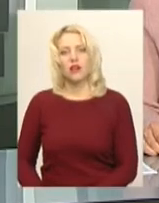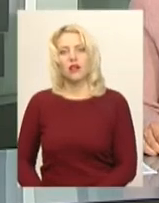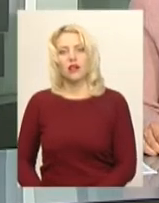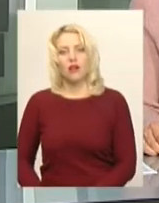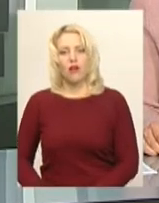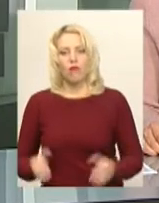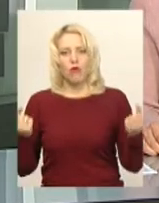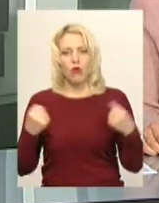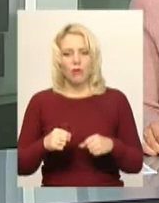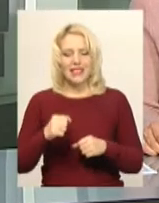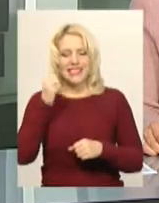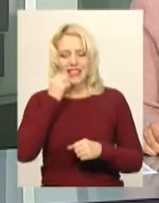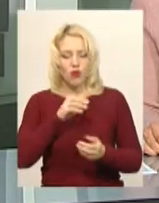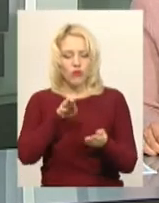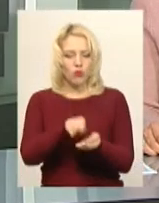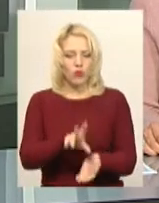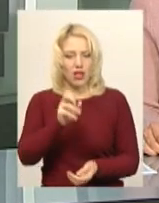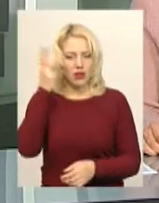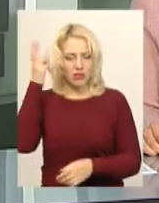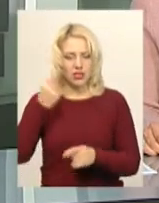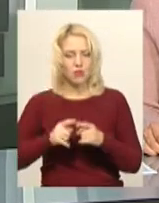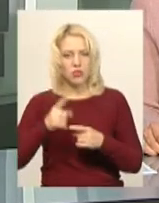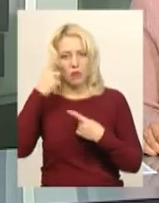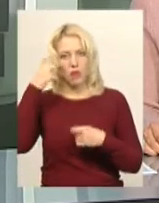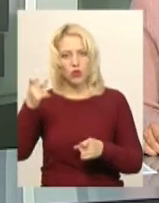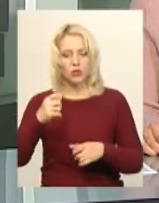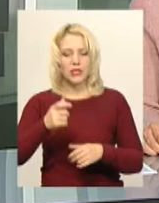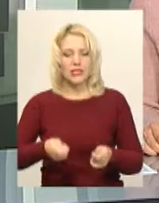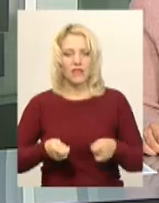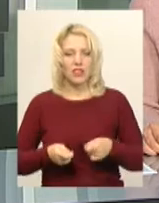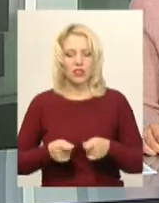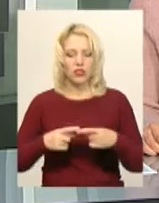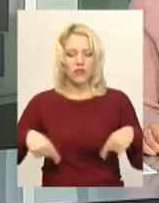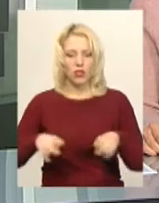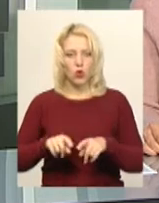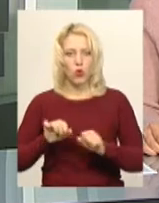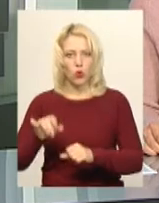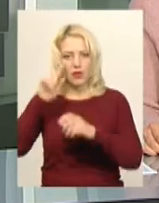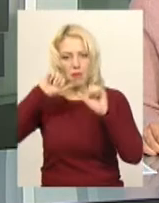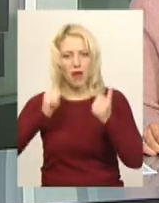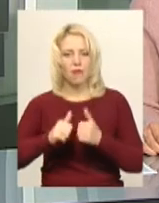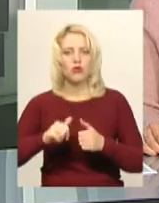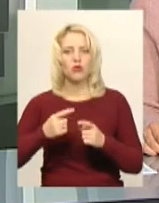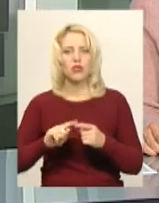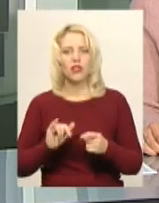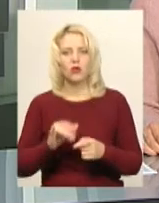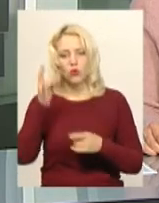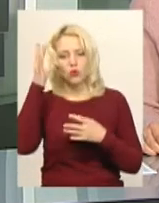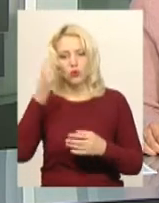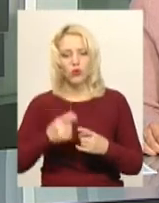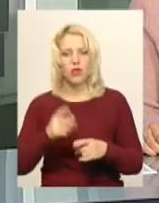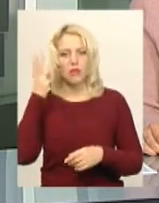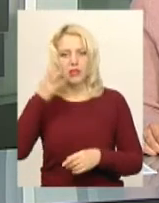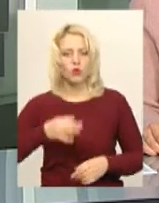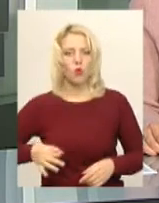Пограбовано старовину могилу на Хмельниччині. Про це повідомив завідувач відділом охорони пам'яток історії та культури у Хмельницькій області